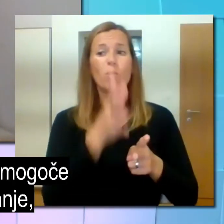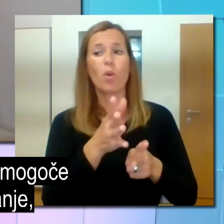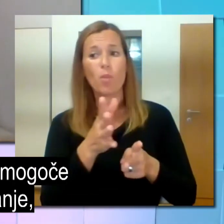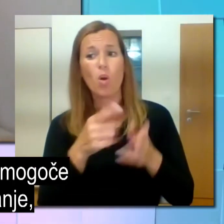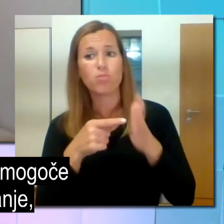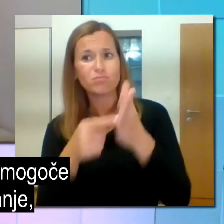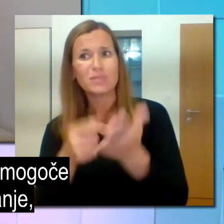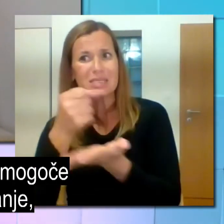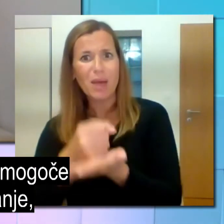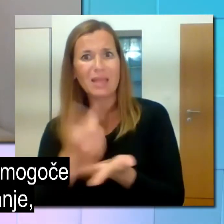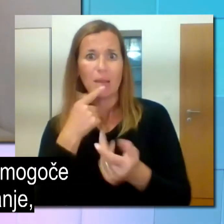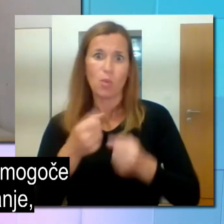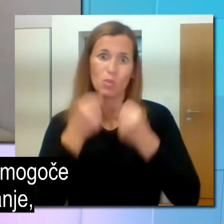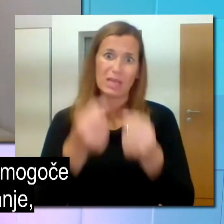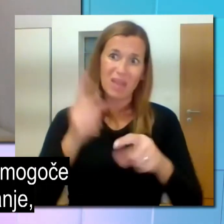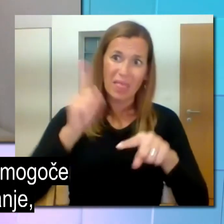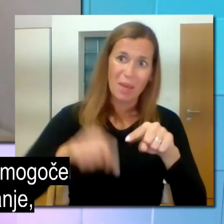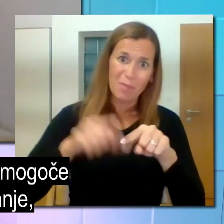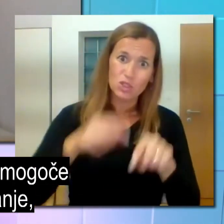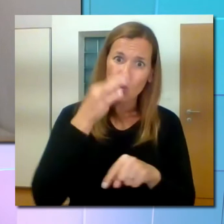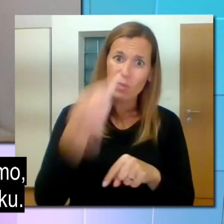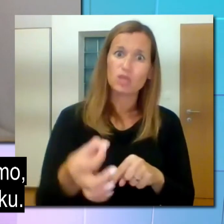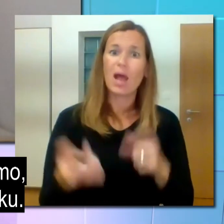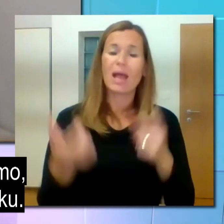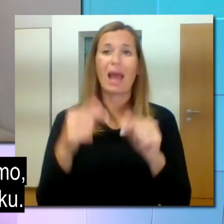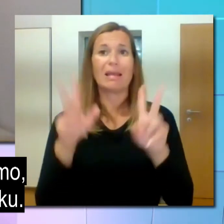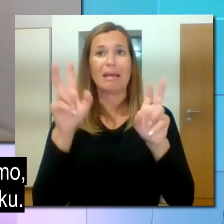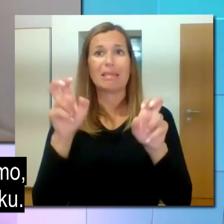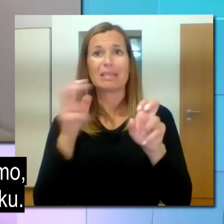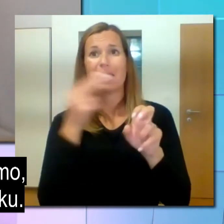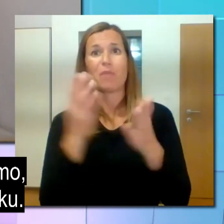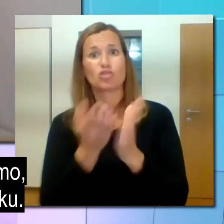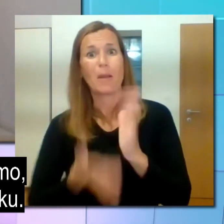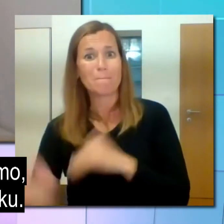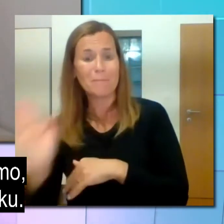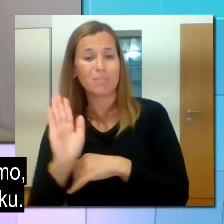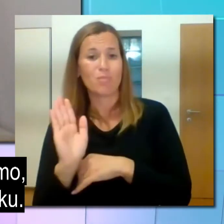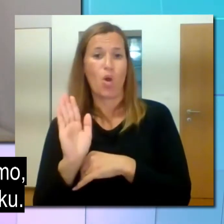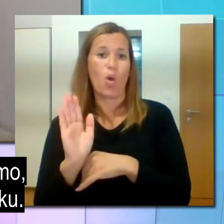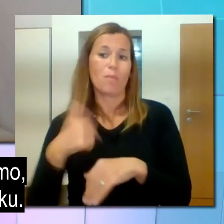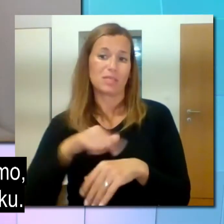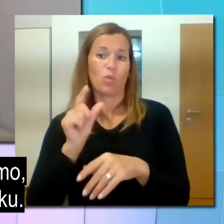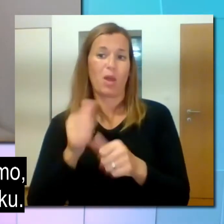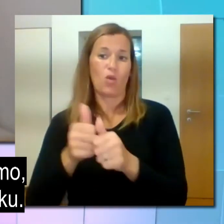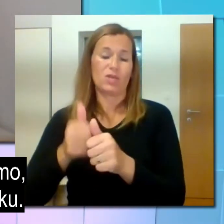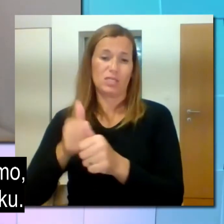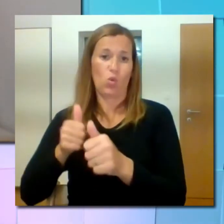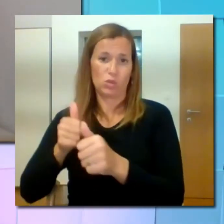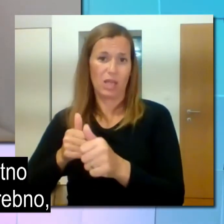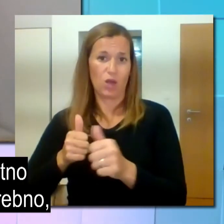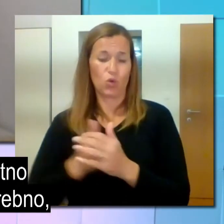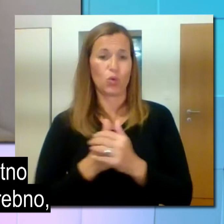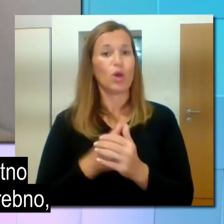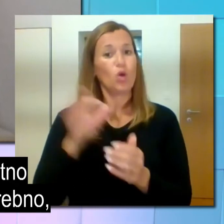kako bomo izpadli, ali bomo postavili mogoče naprečno vprašanje, ali pa je tema že šla mimo, pa smo mi mečkan v zaostanku.